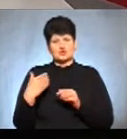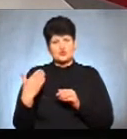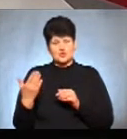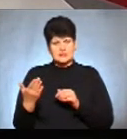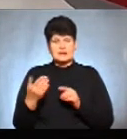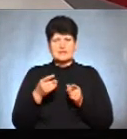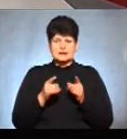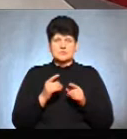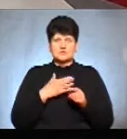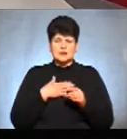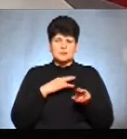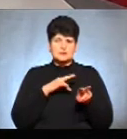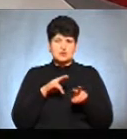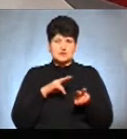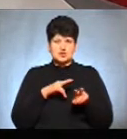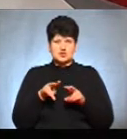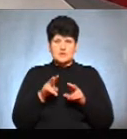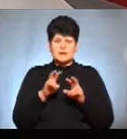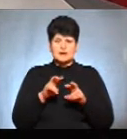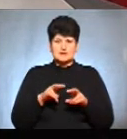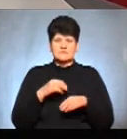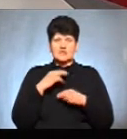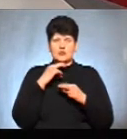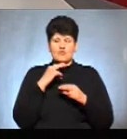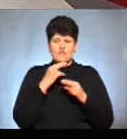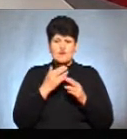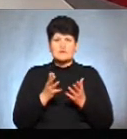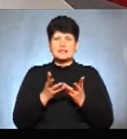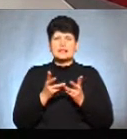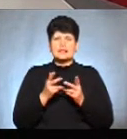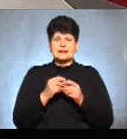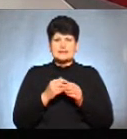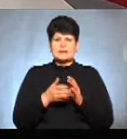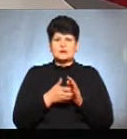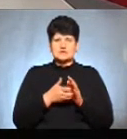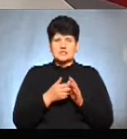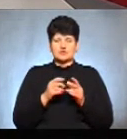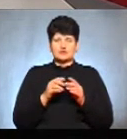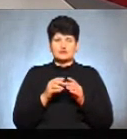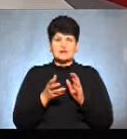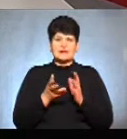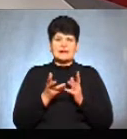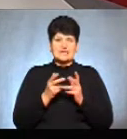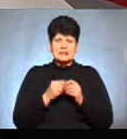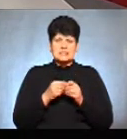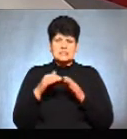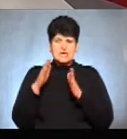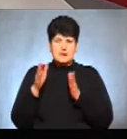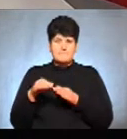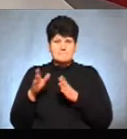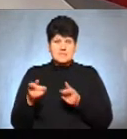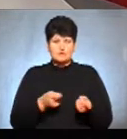нашими також спостерігачами і аналітиками звертали увагу і на недостатню кількість кабінок, переносник, скриньок.